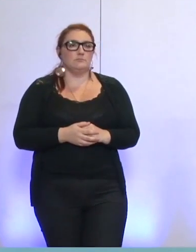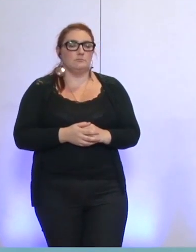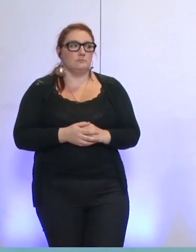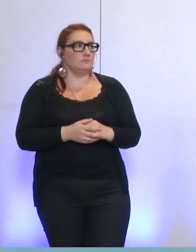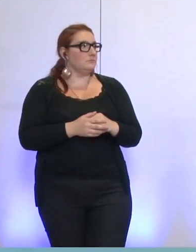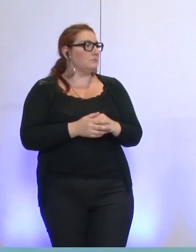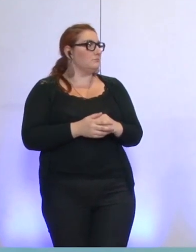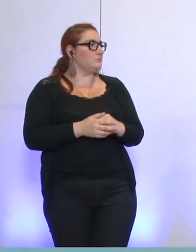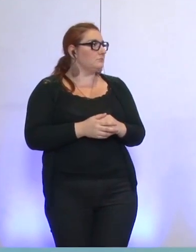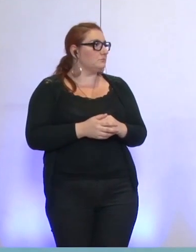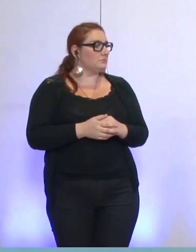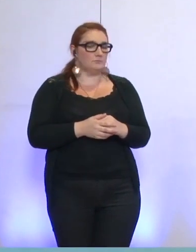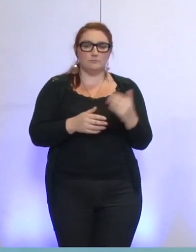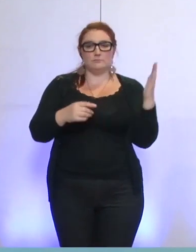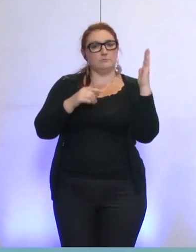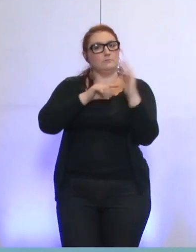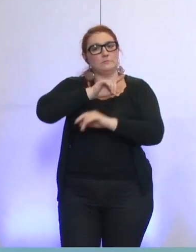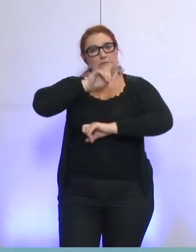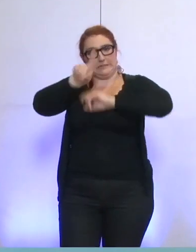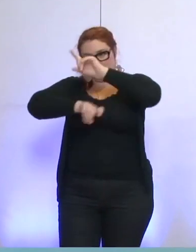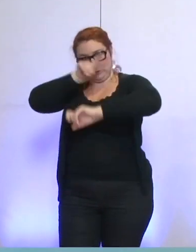Donc il y a plusieurs questions qui vous sont formulées.